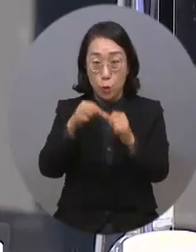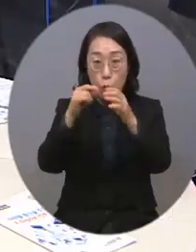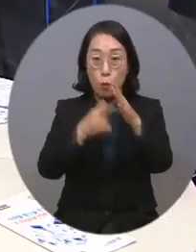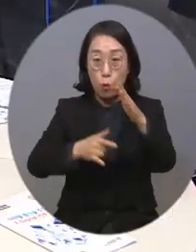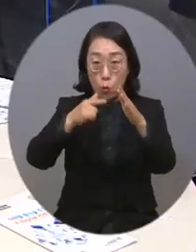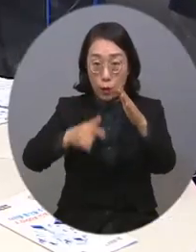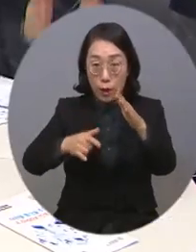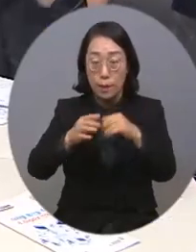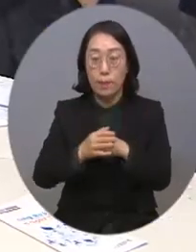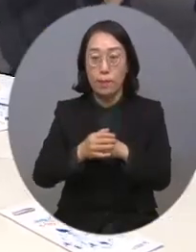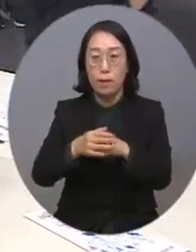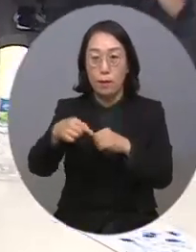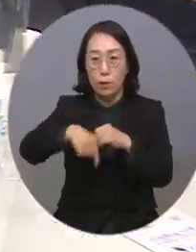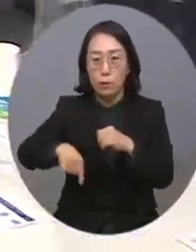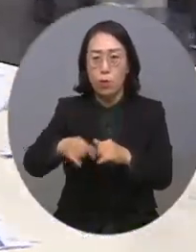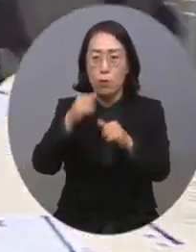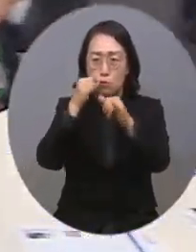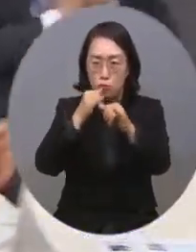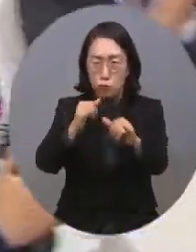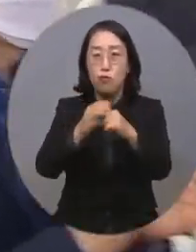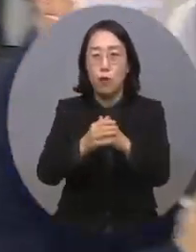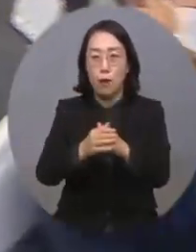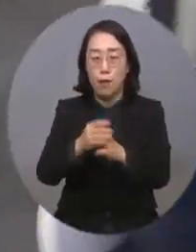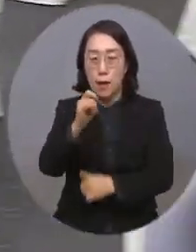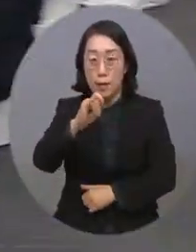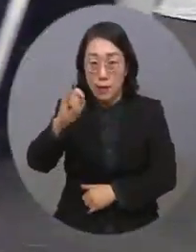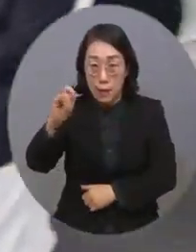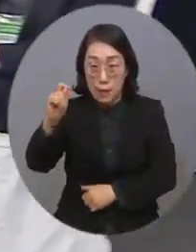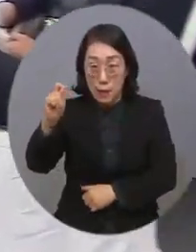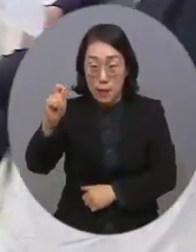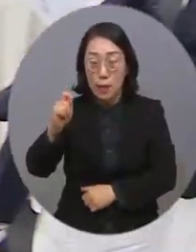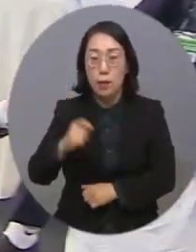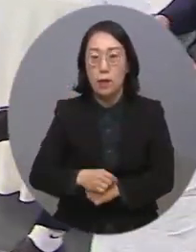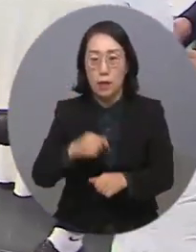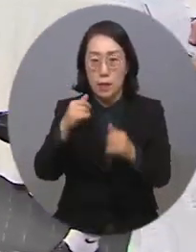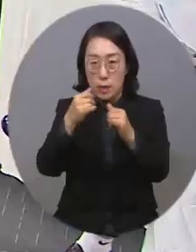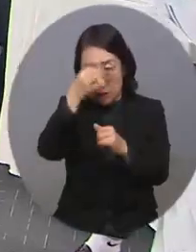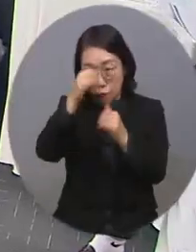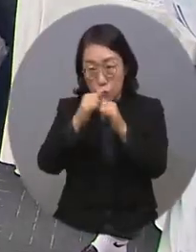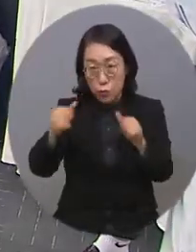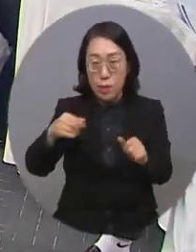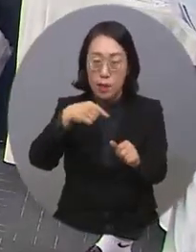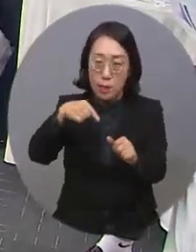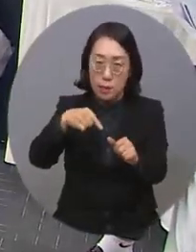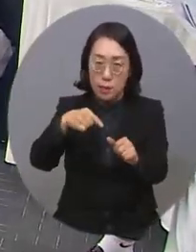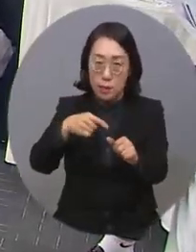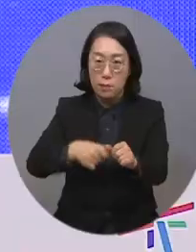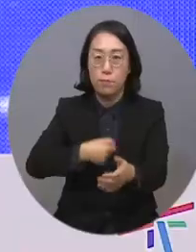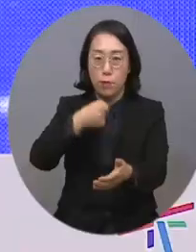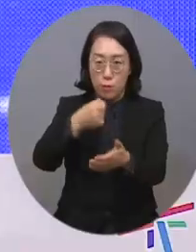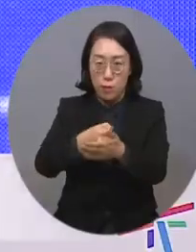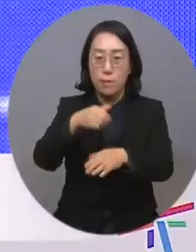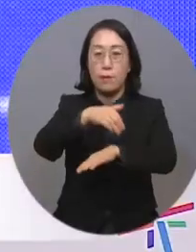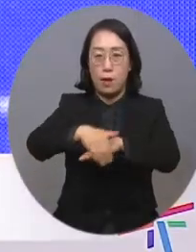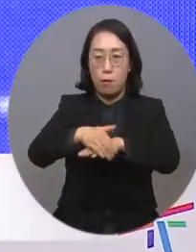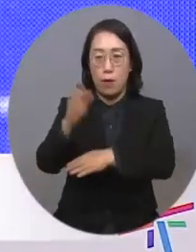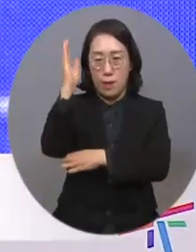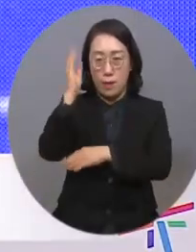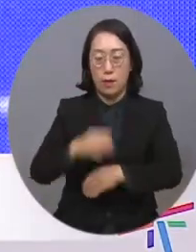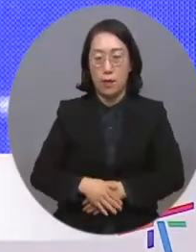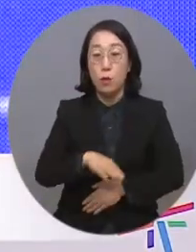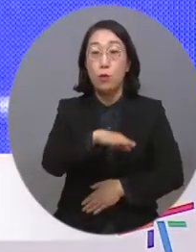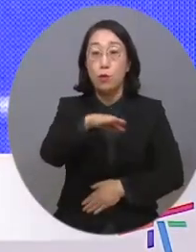이사장은 우수한 장애인 IT 인력 양성을 위해 최선을 다하겠다는 포부를 드러냈습니다. 저희